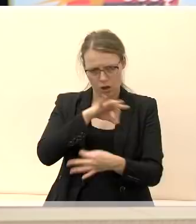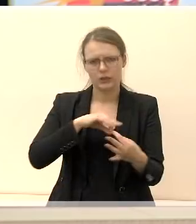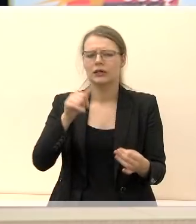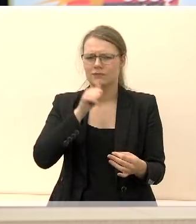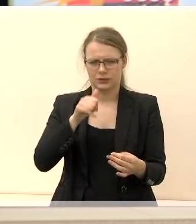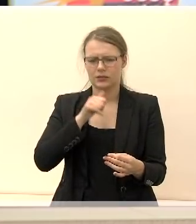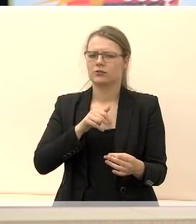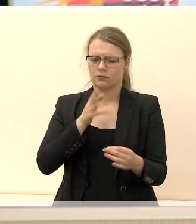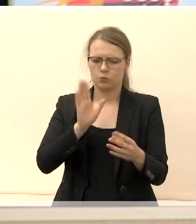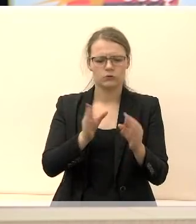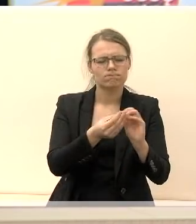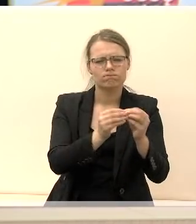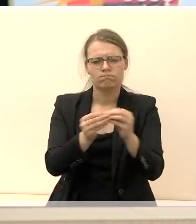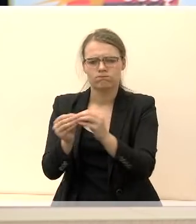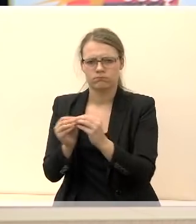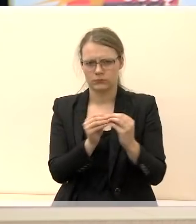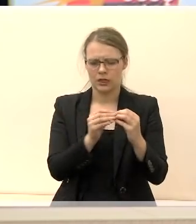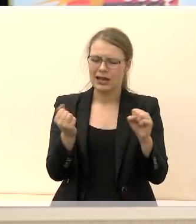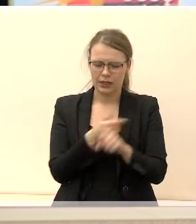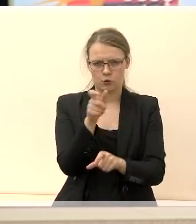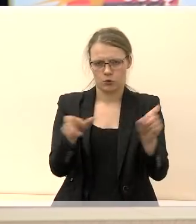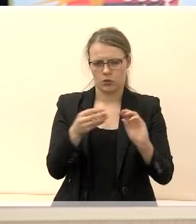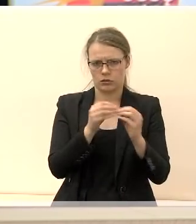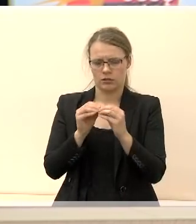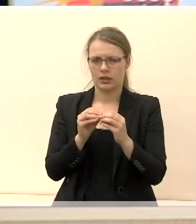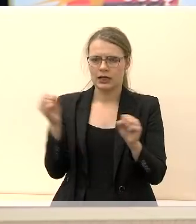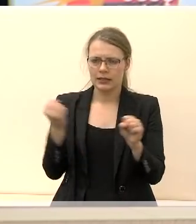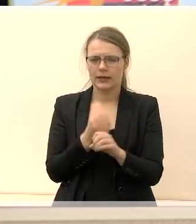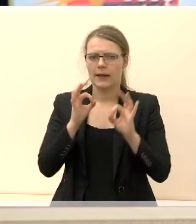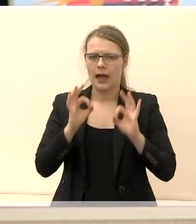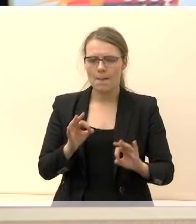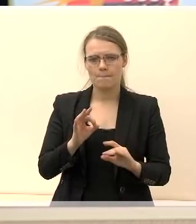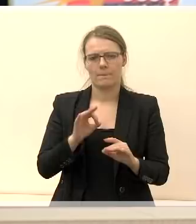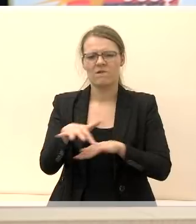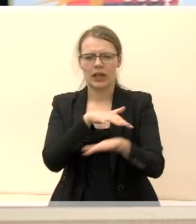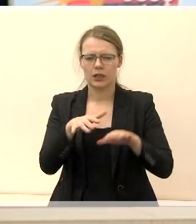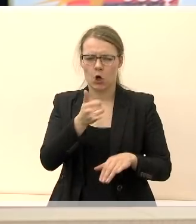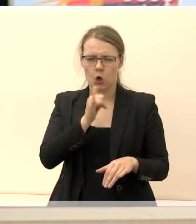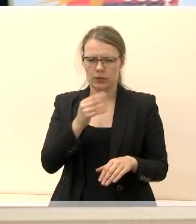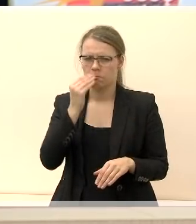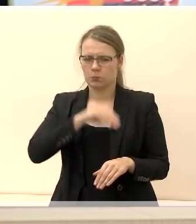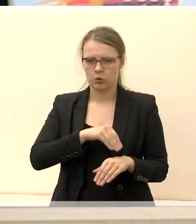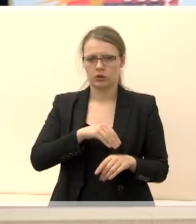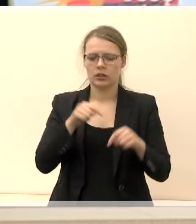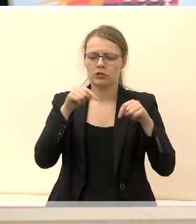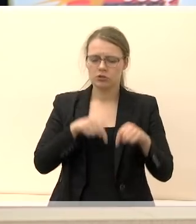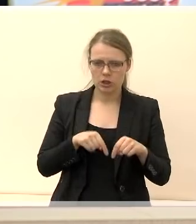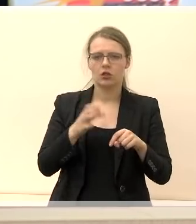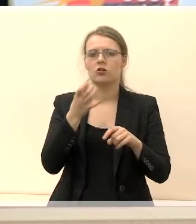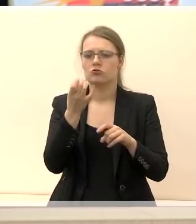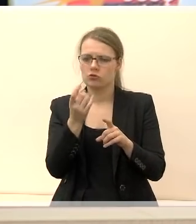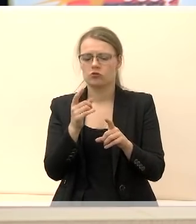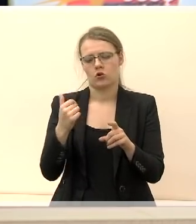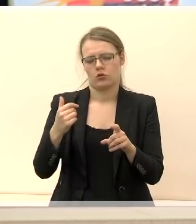tarsimės su jumis. Turime užtikrinti efektyvą ir kokybišką veiklą tiek meste, tiek ir kaime. Papildys mūsų